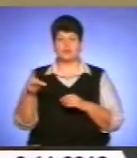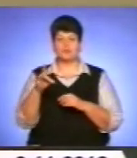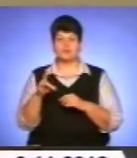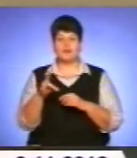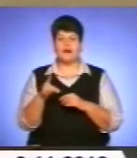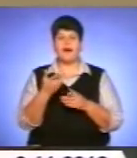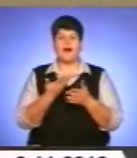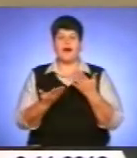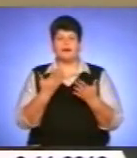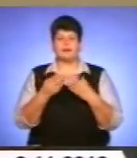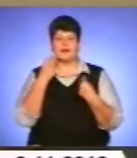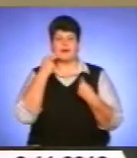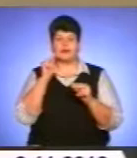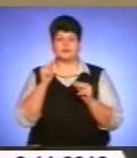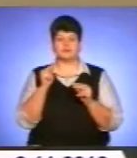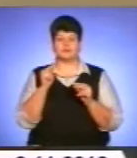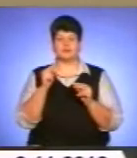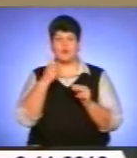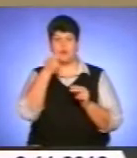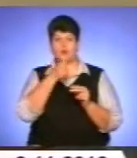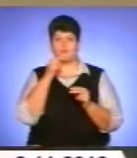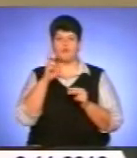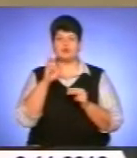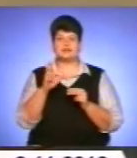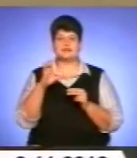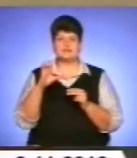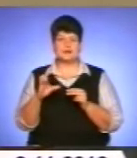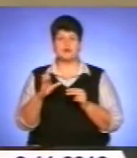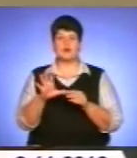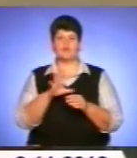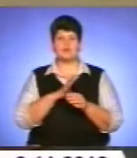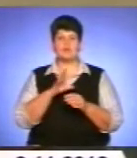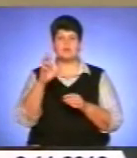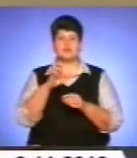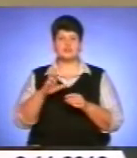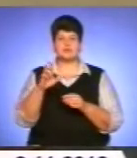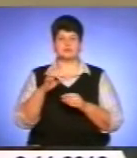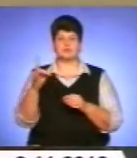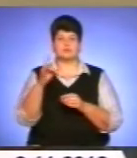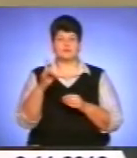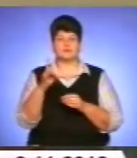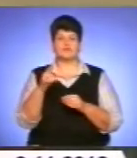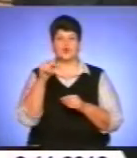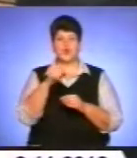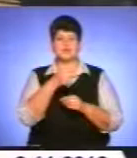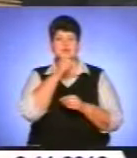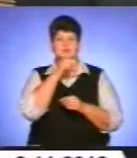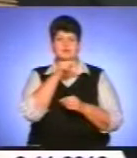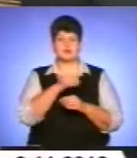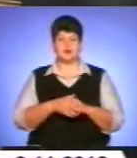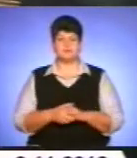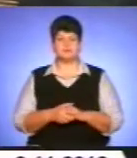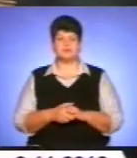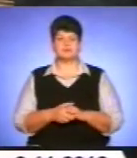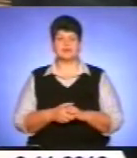Але найкращі роки Богдана Сільвестровича прийшли в Бережанах, в родині його дідуся. Цікаві